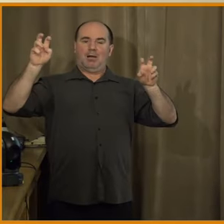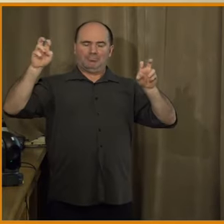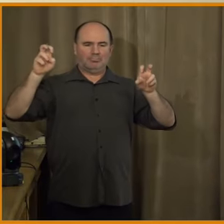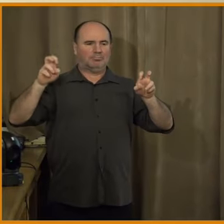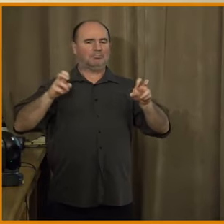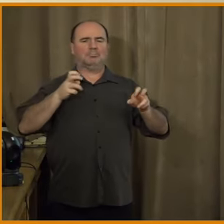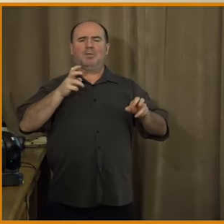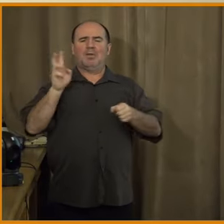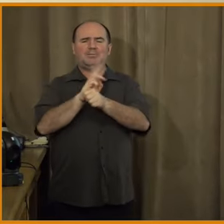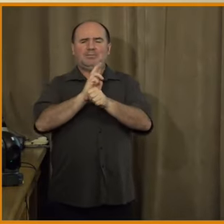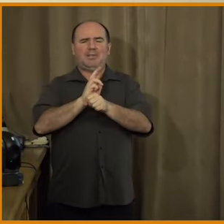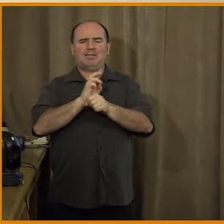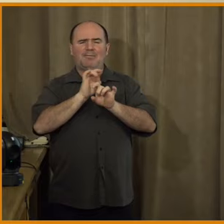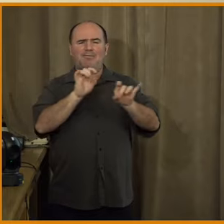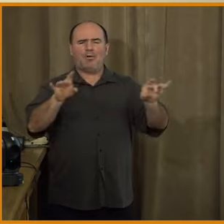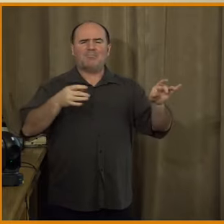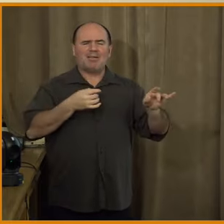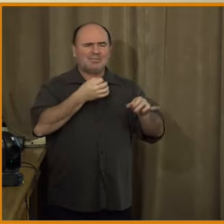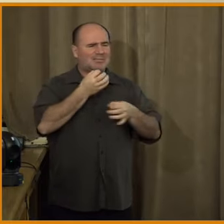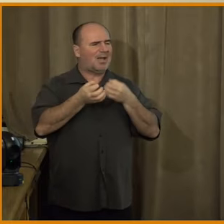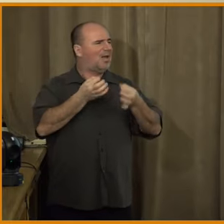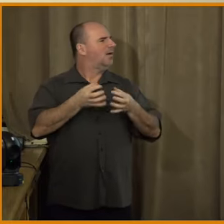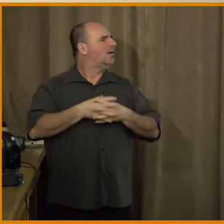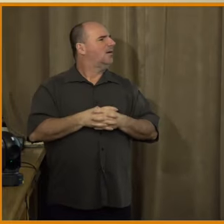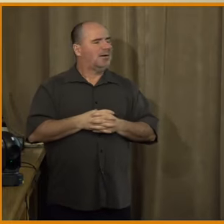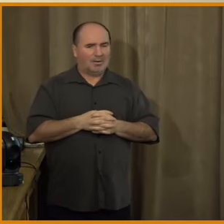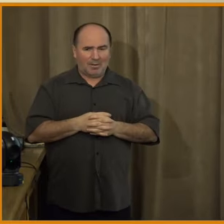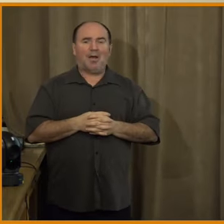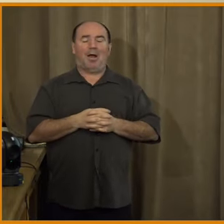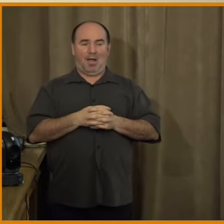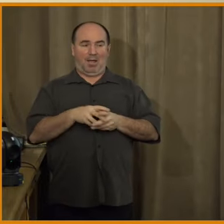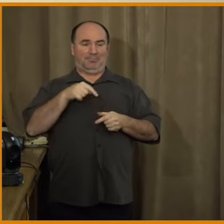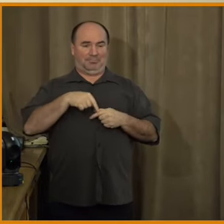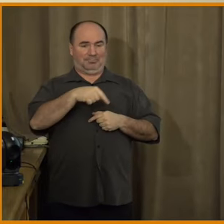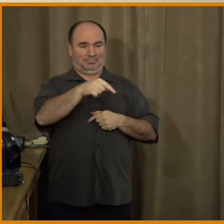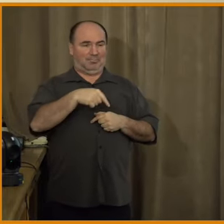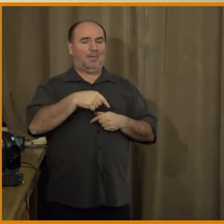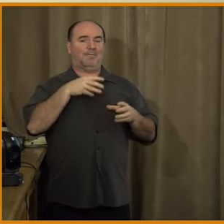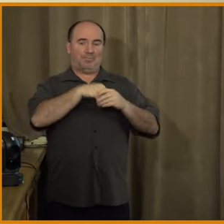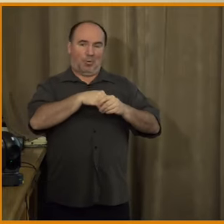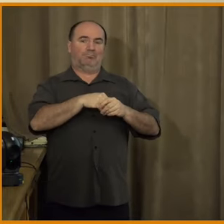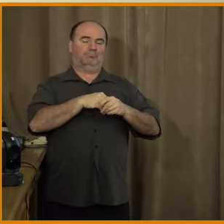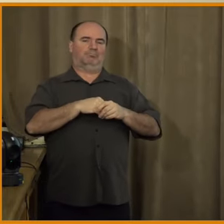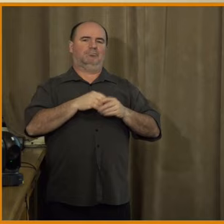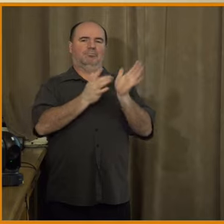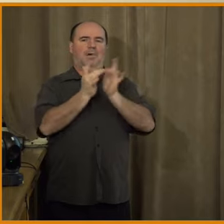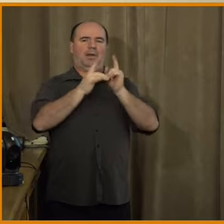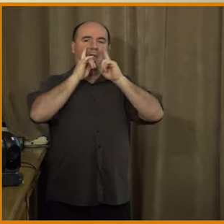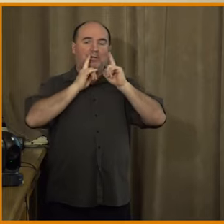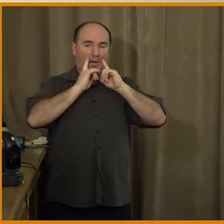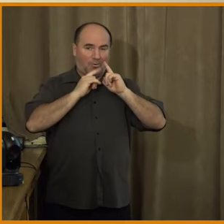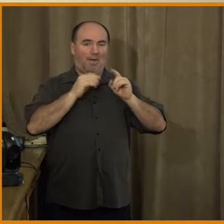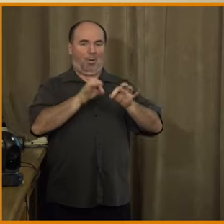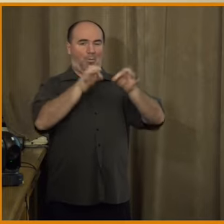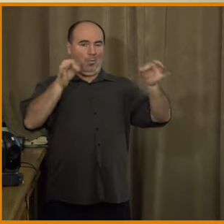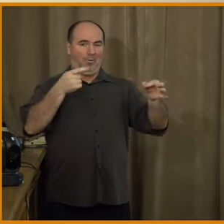v tomhle panelu čeká? Čeká vás jedna prezentace od Marii Heřmanové, což byl takový úvod do toho tématu. Pak nás budou